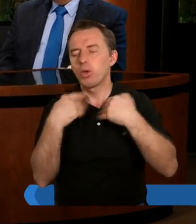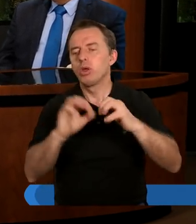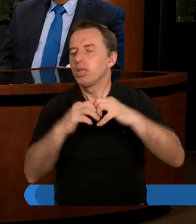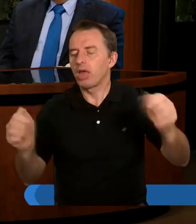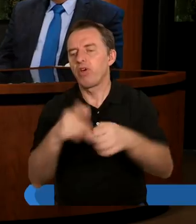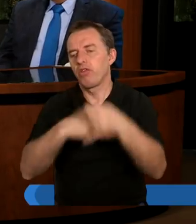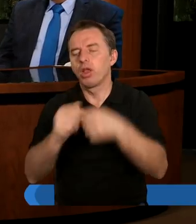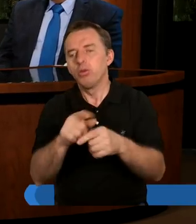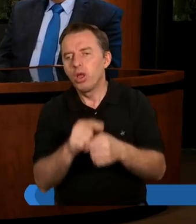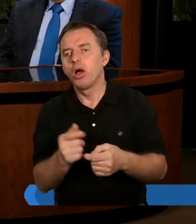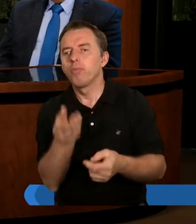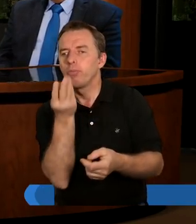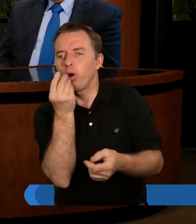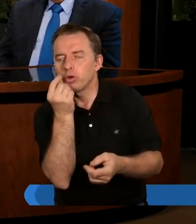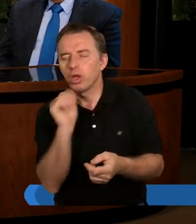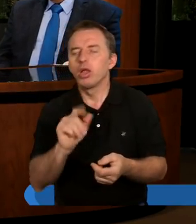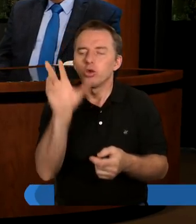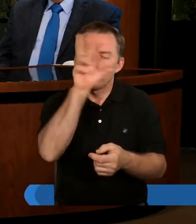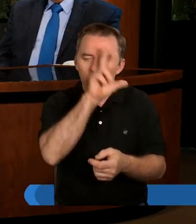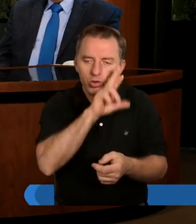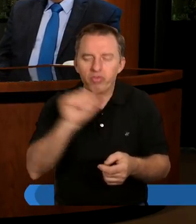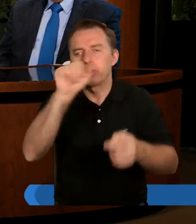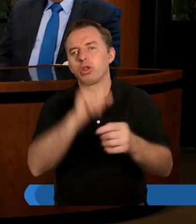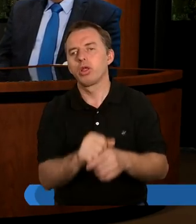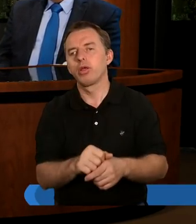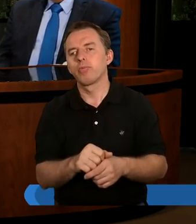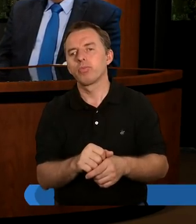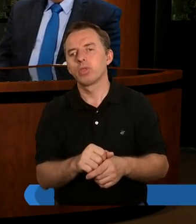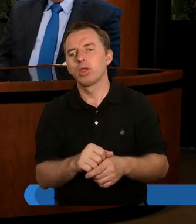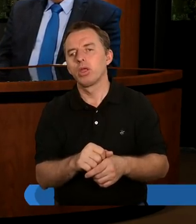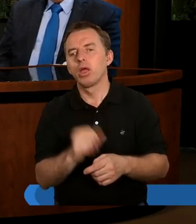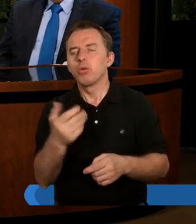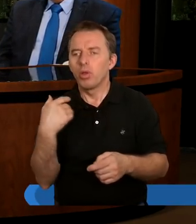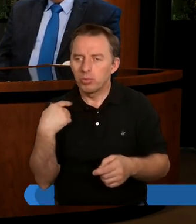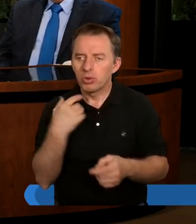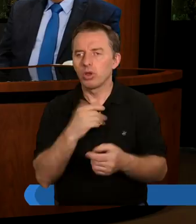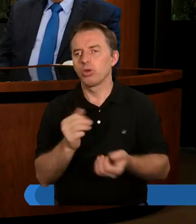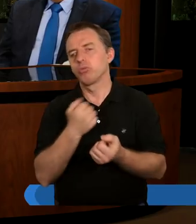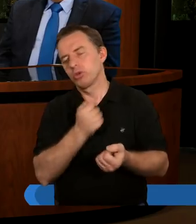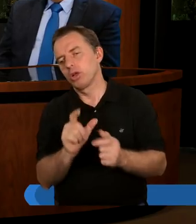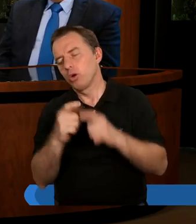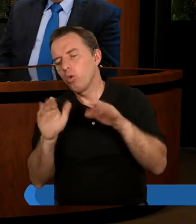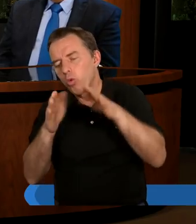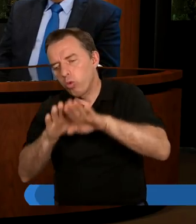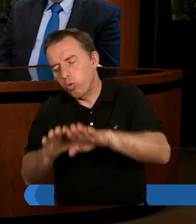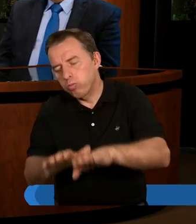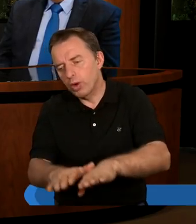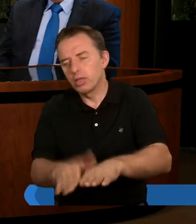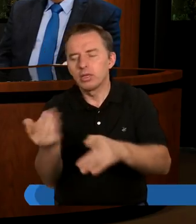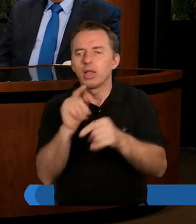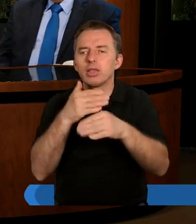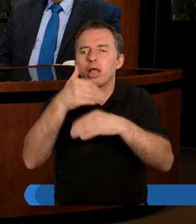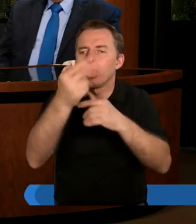zachęty, pocieszenia, że rzeczywiście potrafił, pomimo czyichś upadków, gdzieś tam